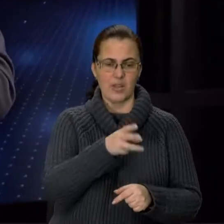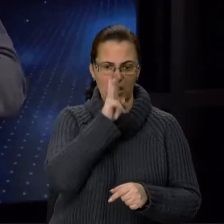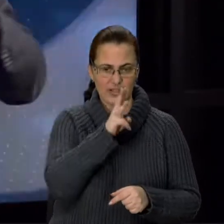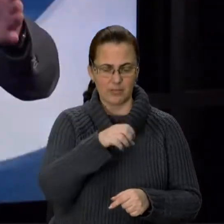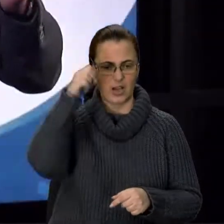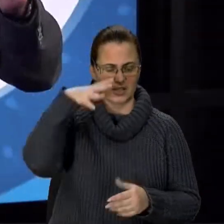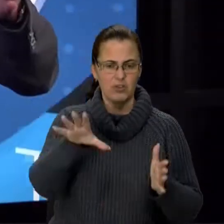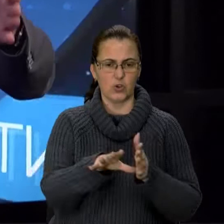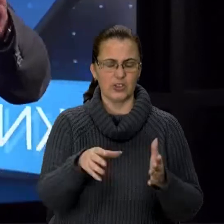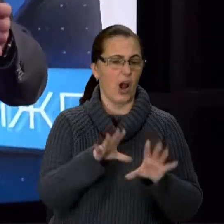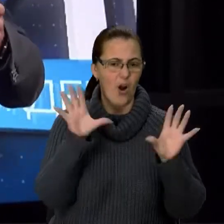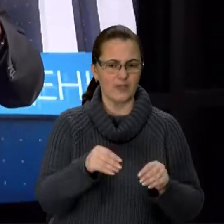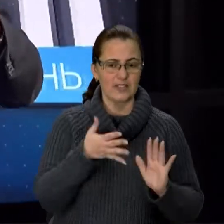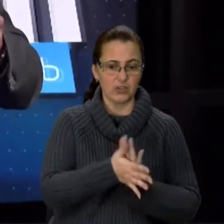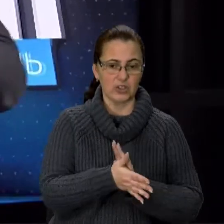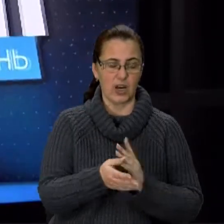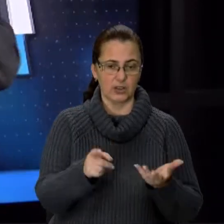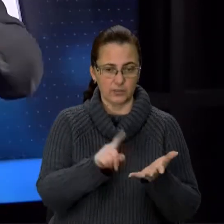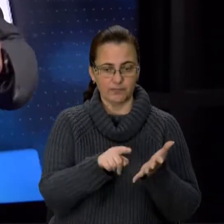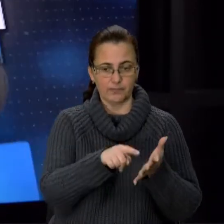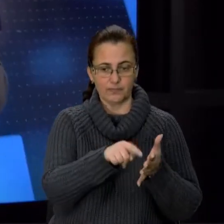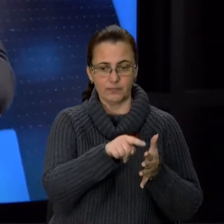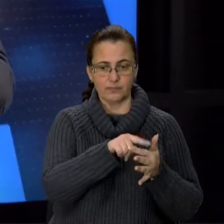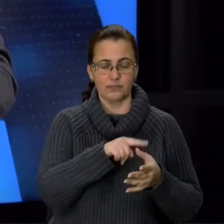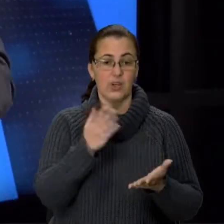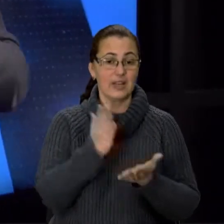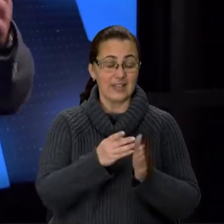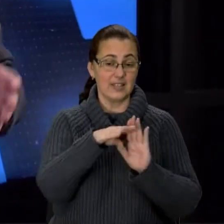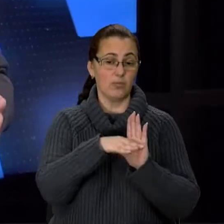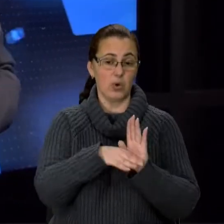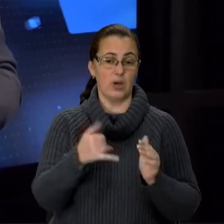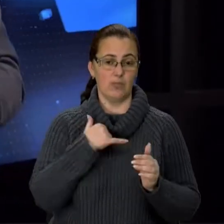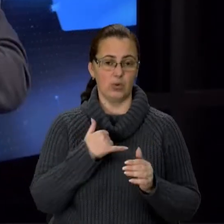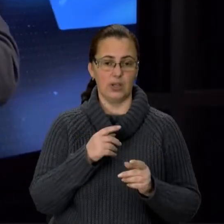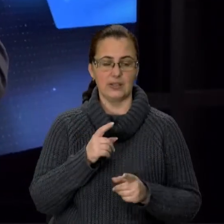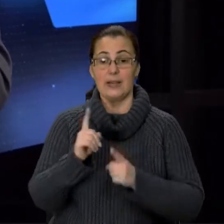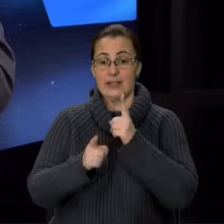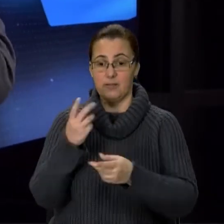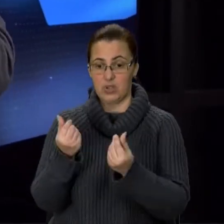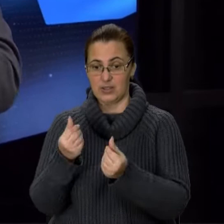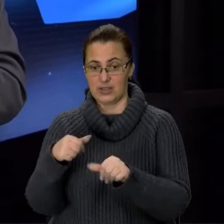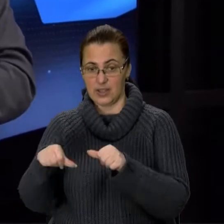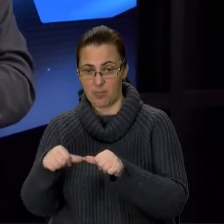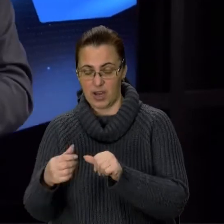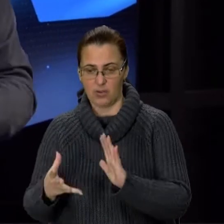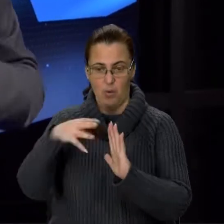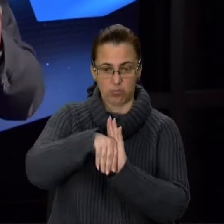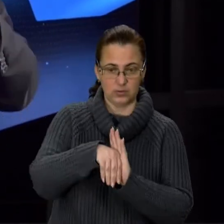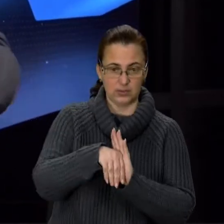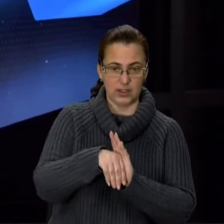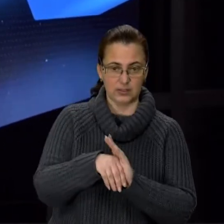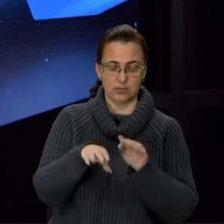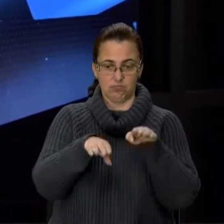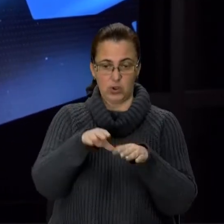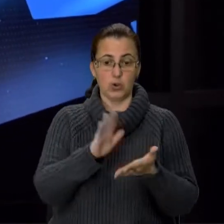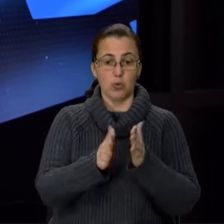світло, енергія, всі витрати, які ми сформували в економічно обґрунтований тариф. Навіть програму написали. Змінилось паливо, внесли, коливнулося. Домовилися, якщо